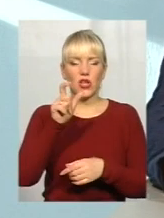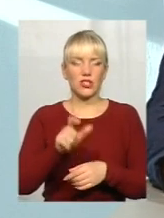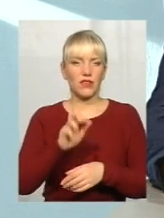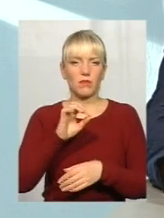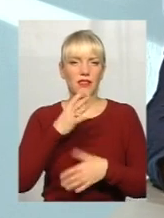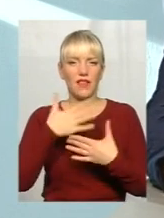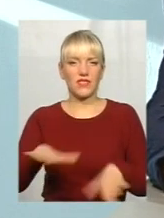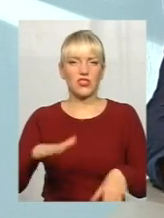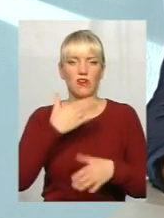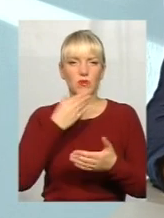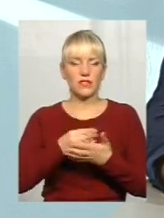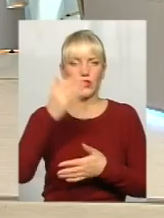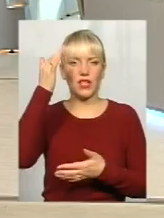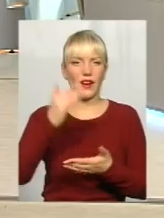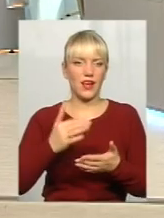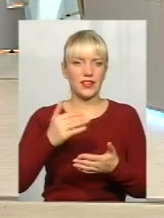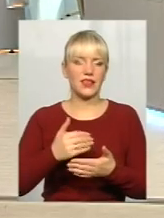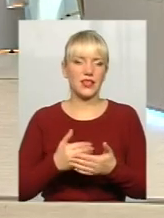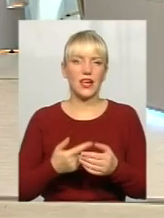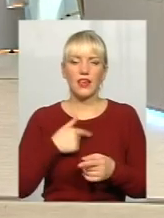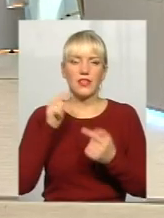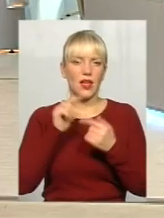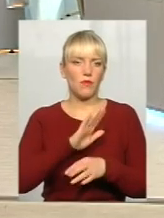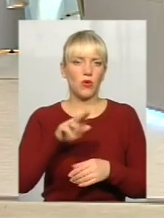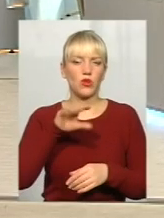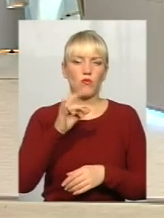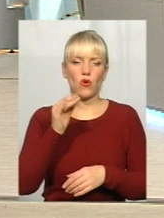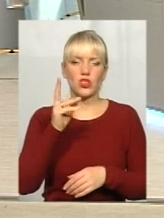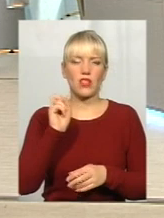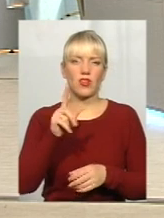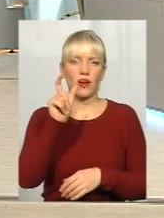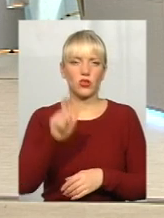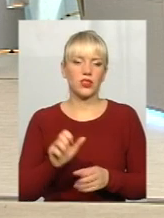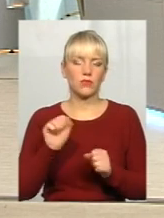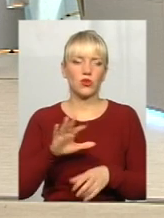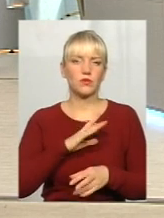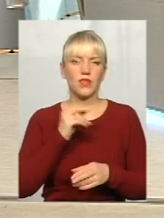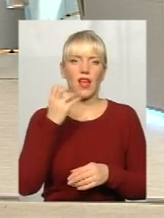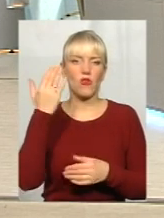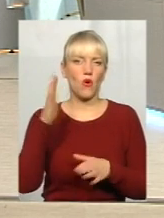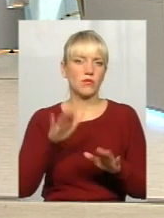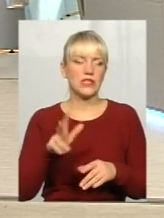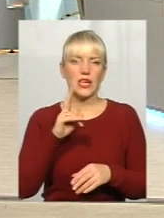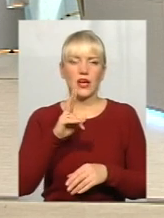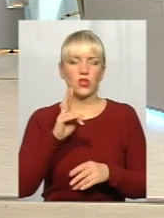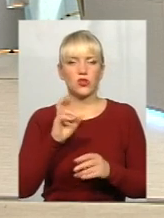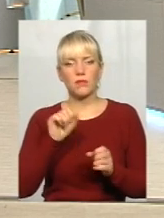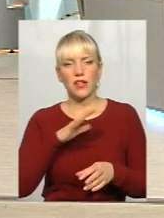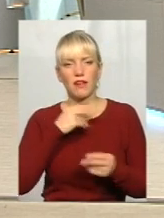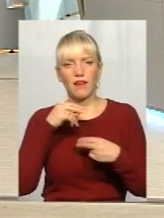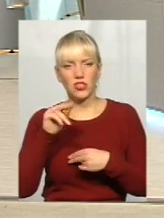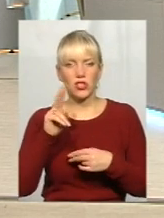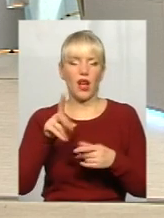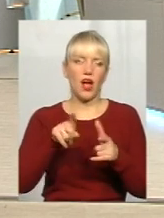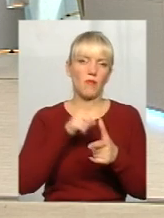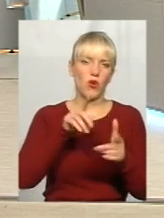шевер. Я не проти Петра Порошенка, як людини. Він є, можливо, на його місці. Хтось, може би, набагато краще спрацював, а може і краще, може і